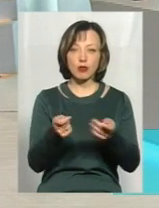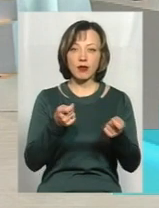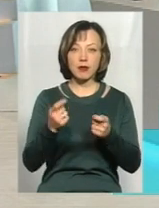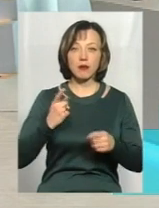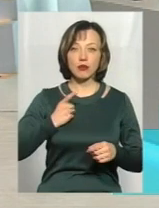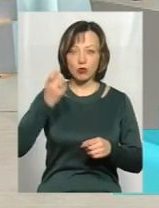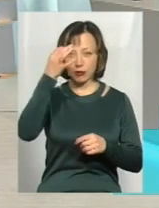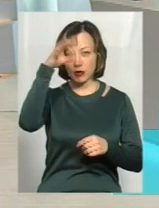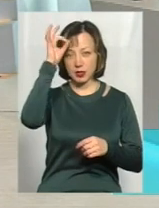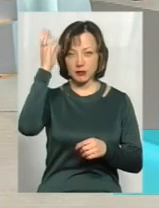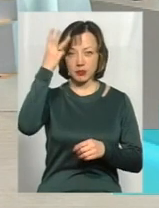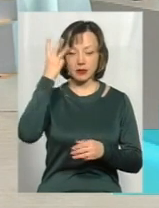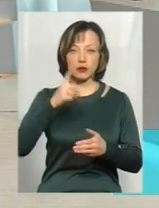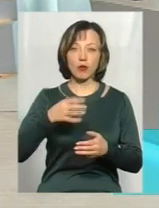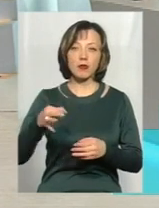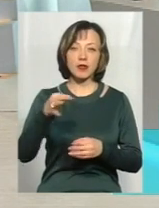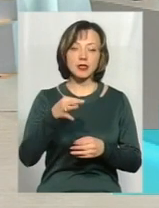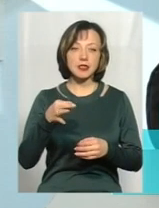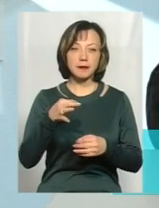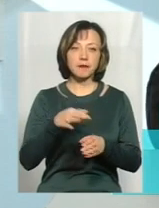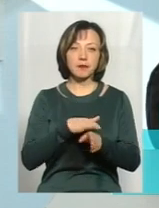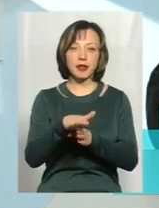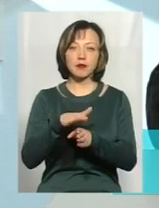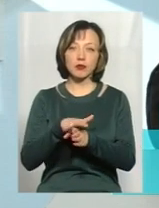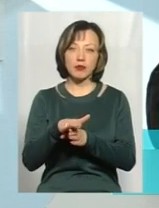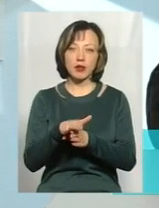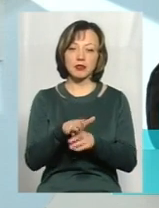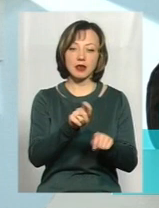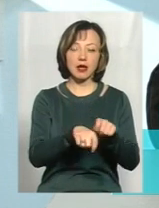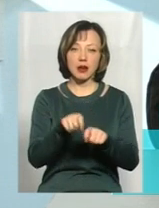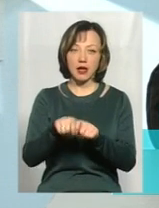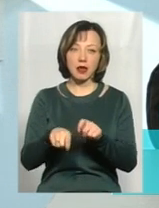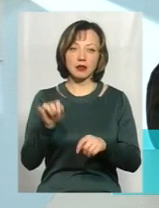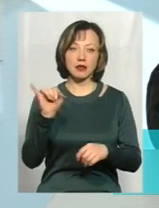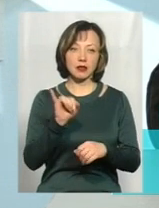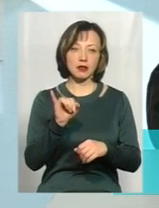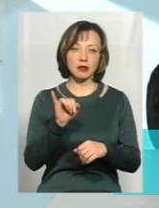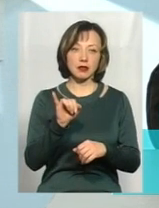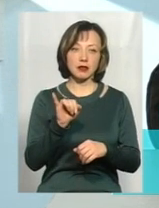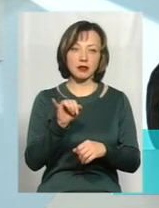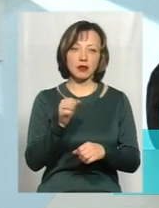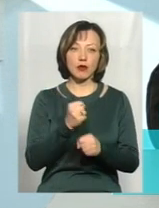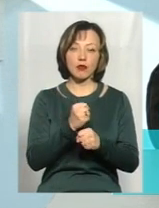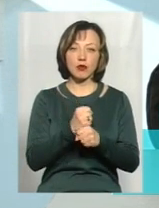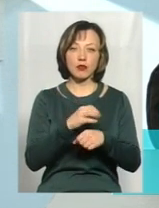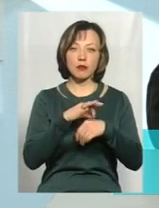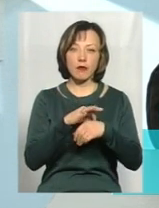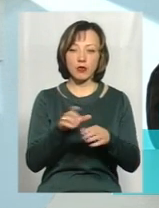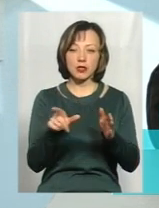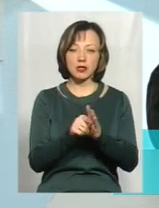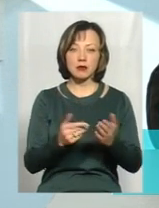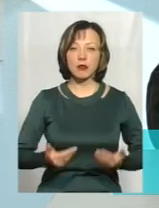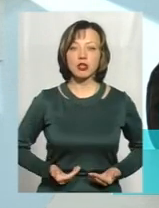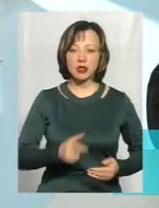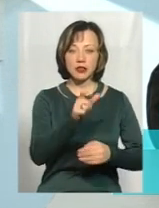патрульної поліції в Хмельницькій області. Відбуваються так і рейди, і роботу проводимо з мешканцями